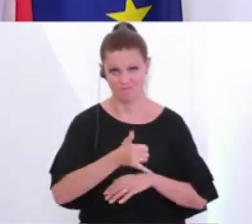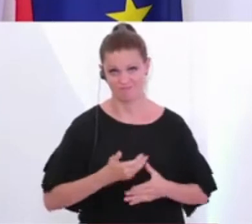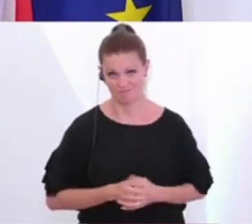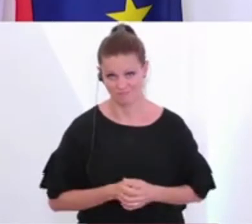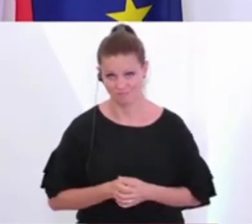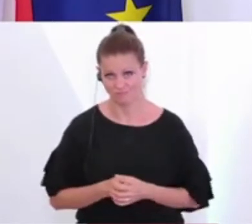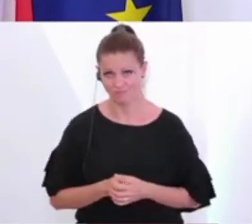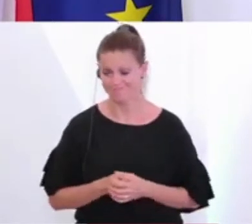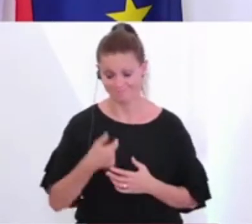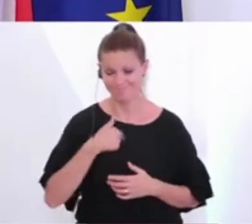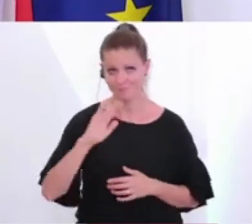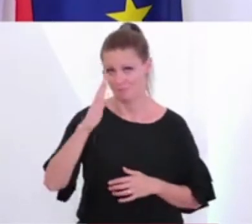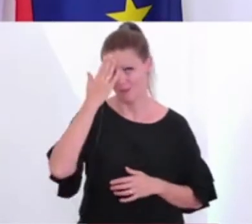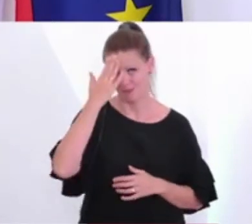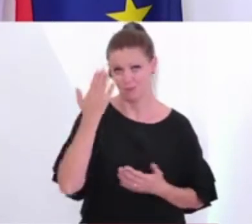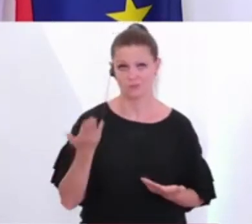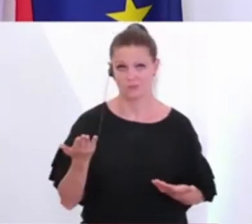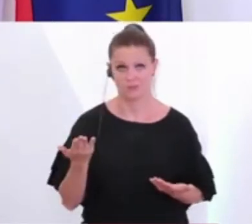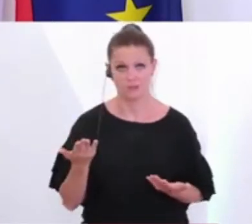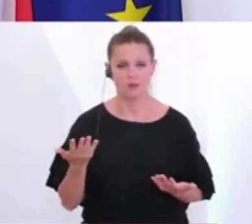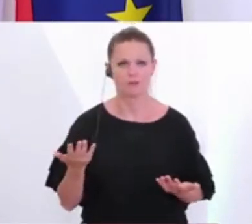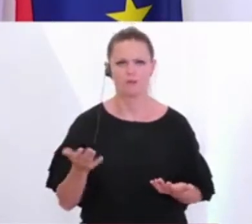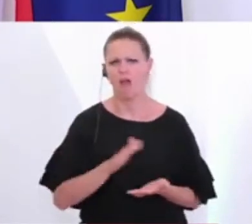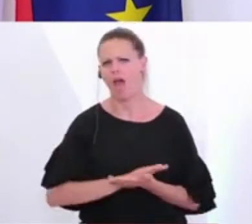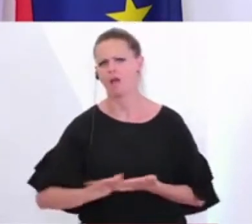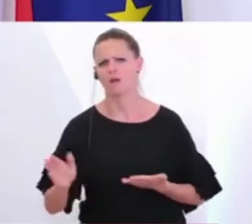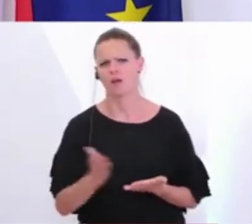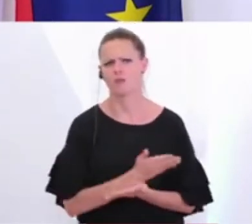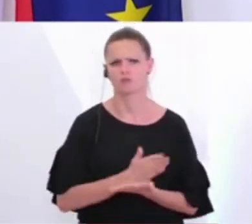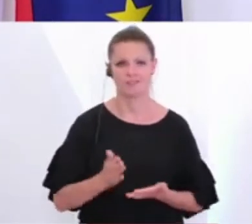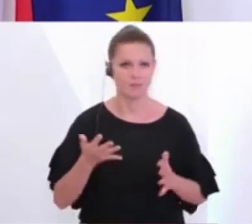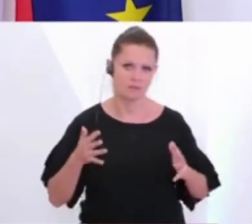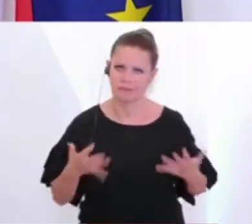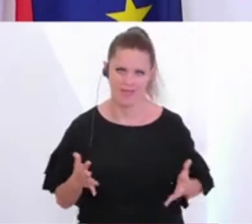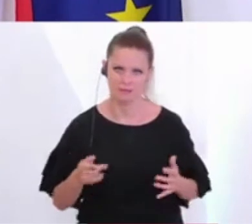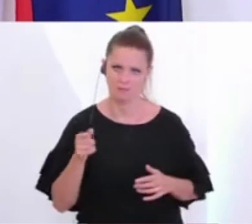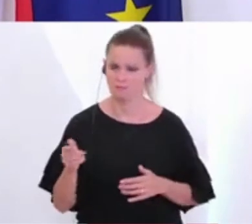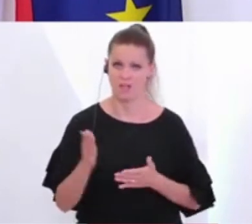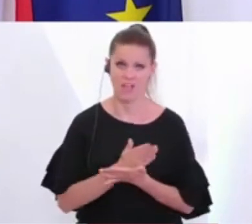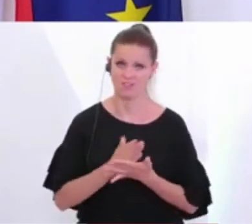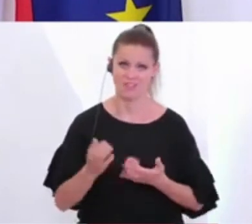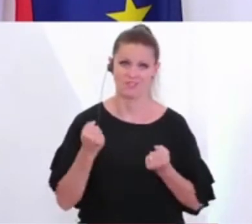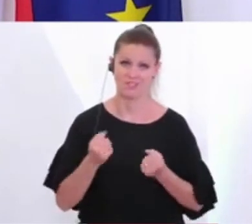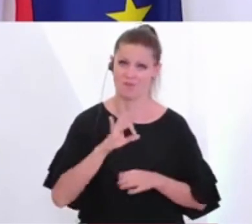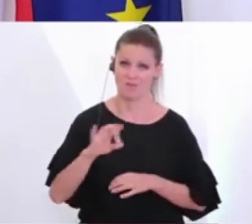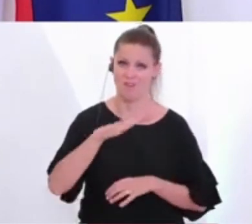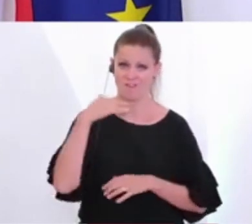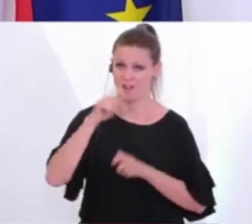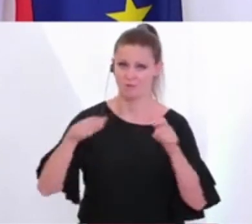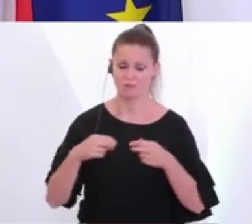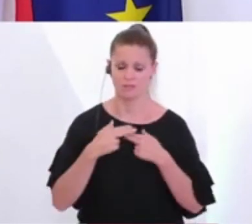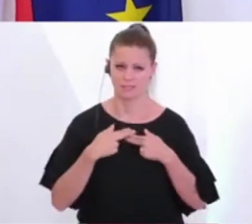Ich bin mir sehr bewusst, dass das keine leichte Entscheidung ist und dass das für viele Menschen in diesem Land auch eine schmerzhafte Entscheidung ist.